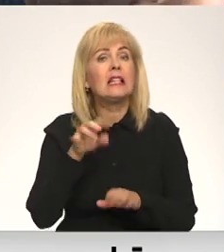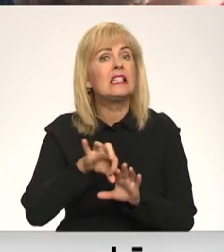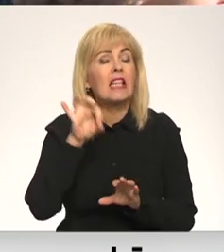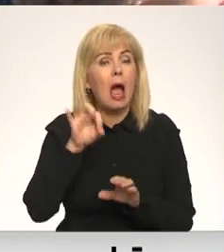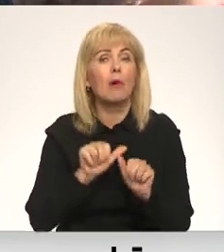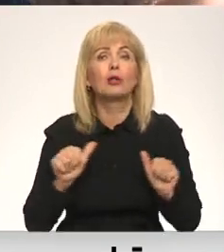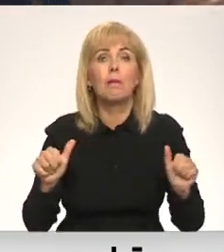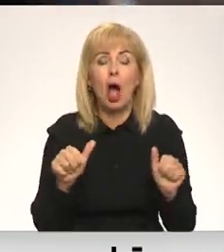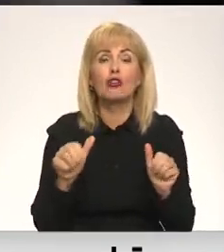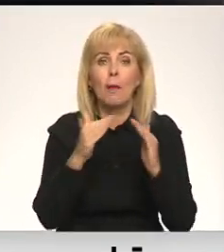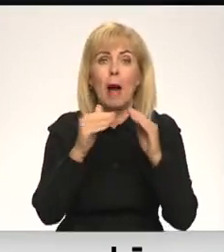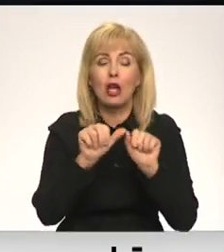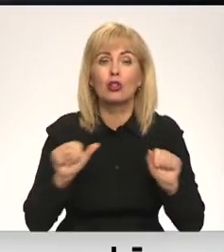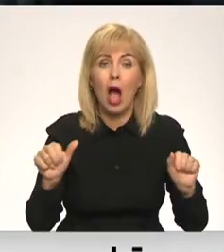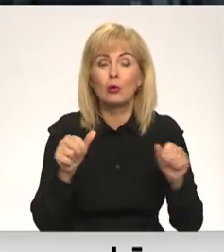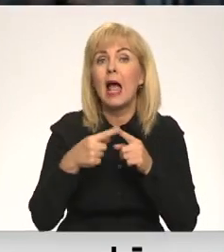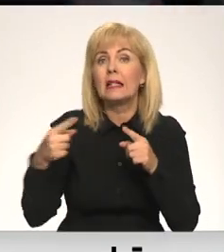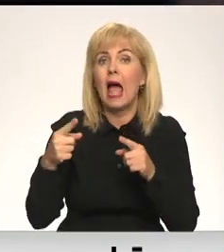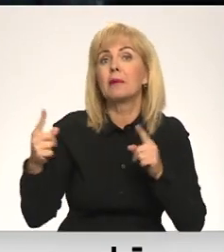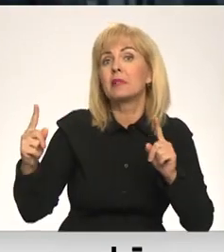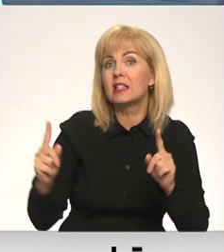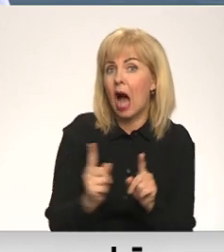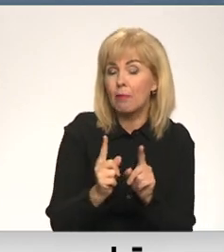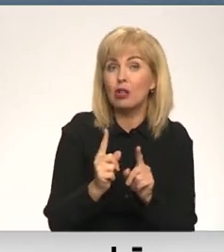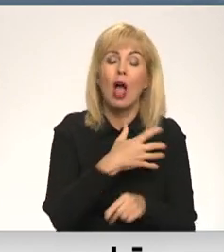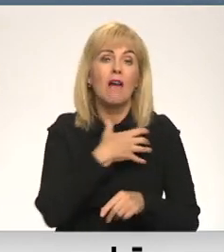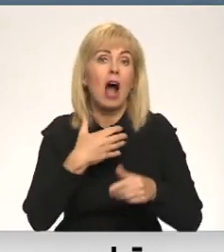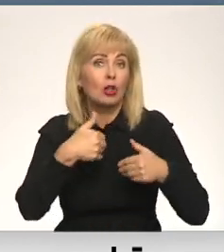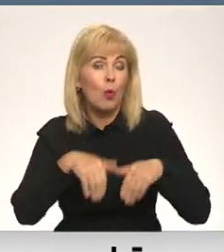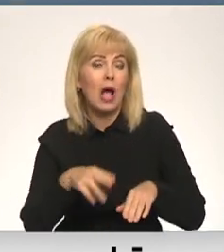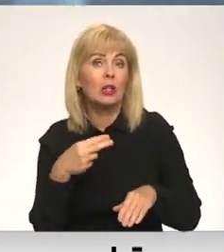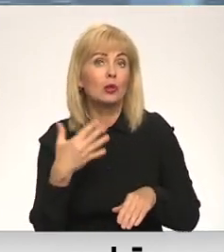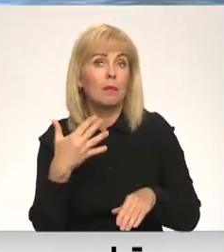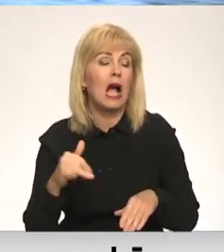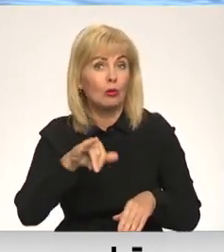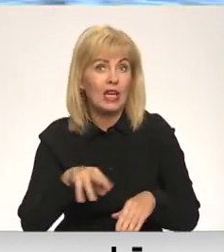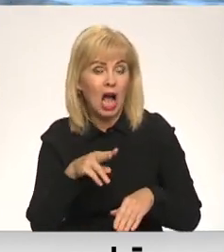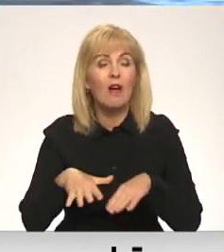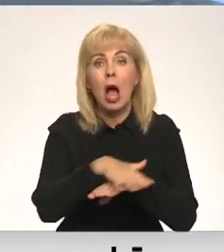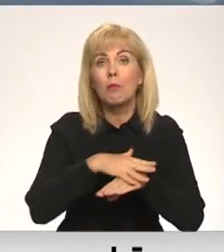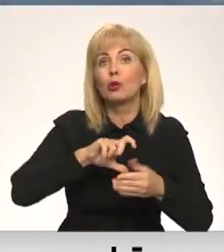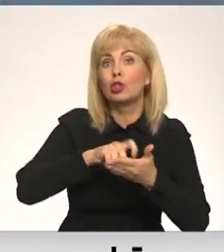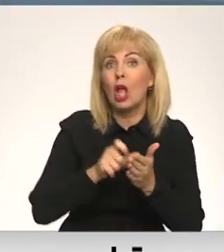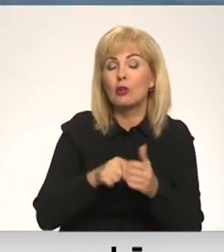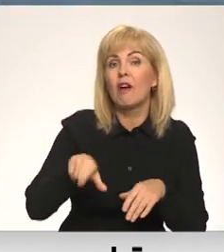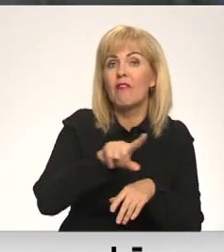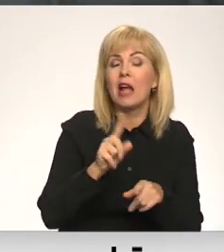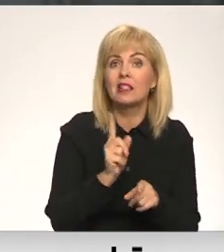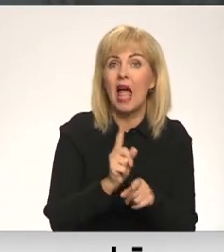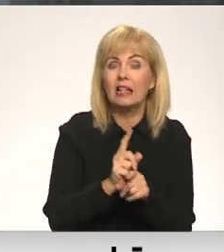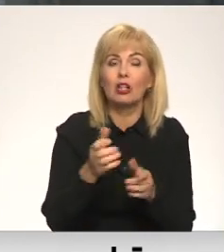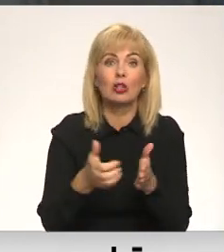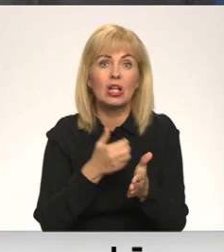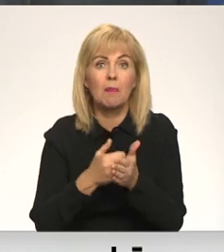un mājas karantīnas termini saīstināšanu, valdība nolēma, ka no 25. janvāra publiskās telpās vairs nedrīkstēs